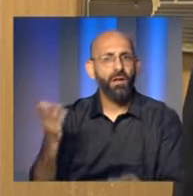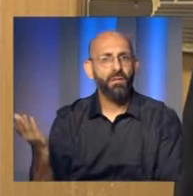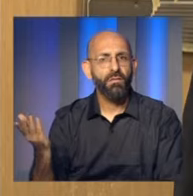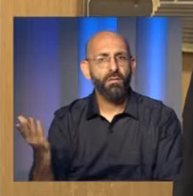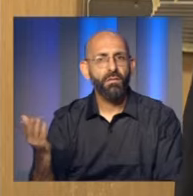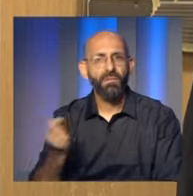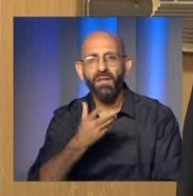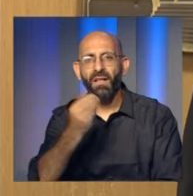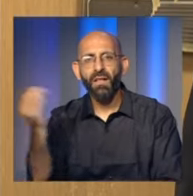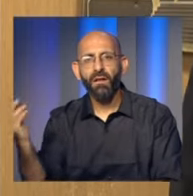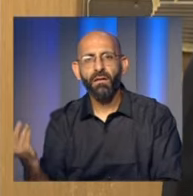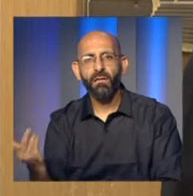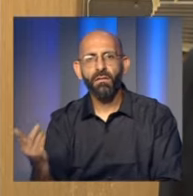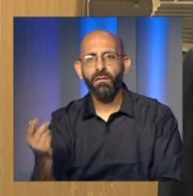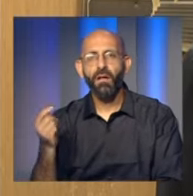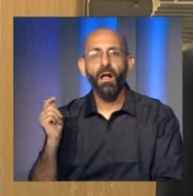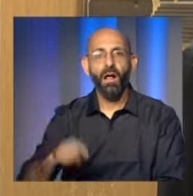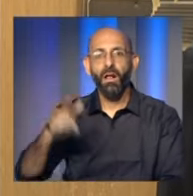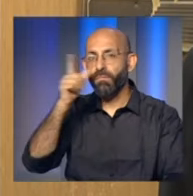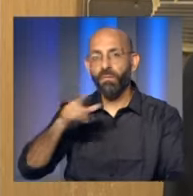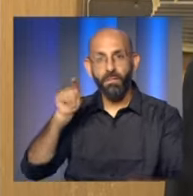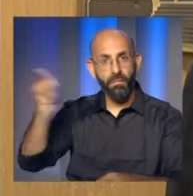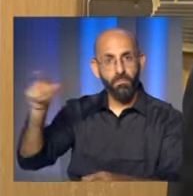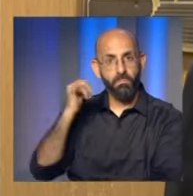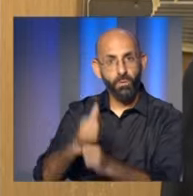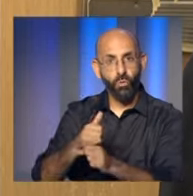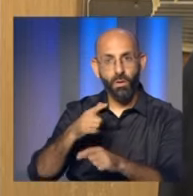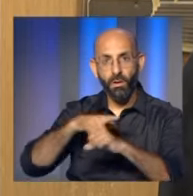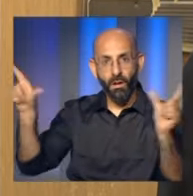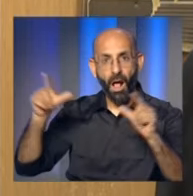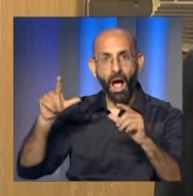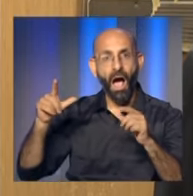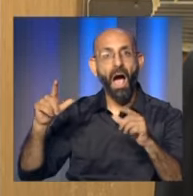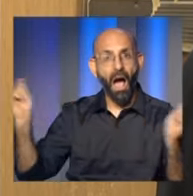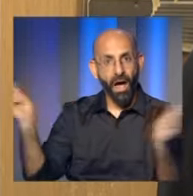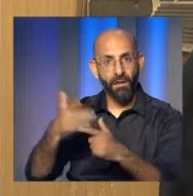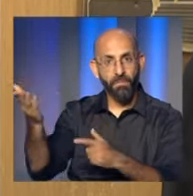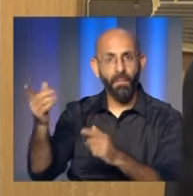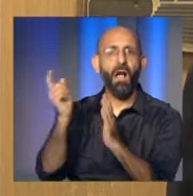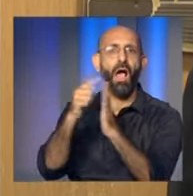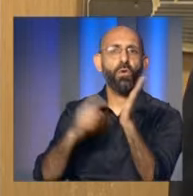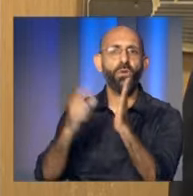الإسرائيلية لكن من قام بإعلان هذه الحرب من مقاتلين ومسلحين